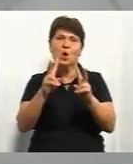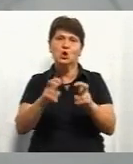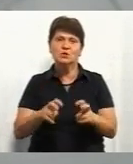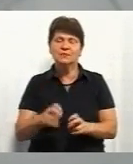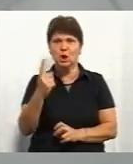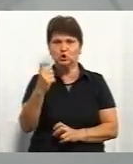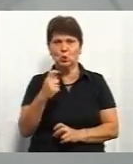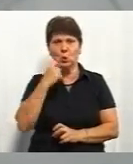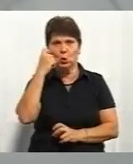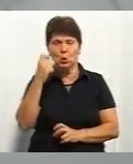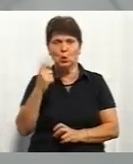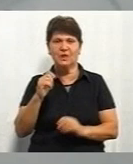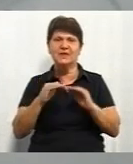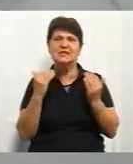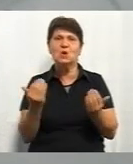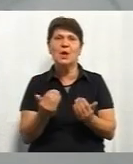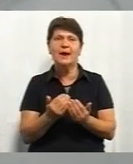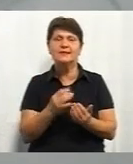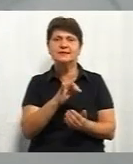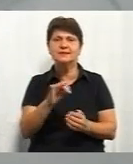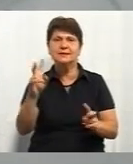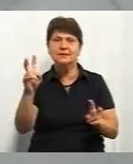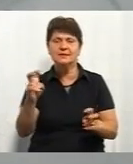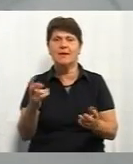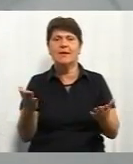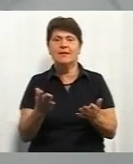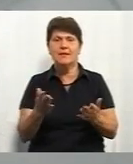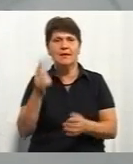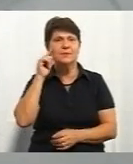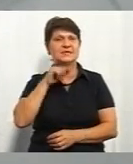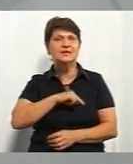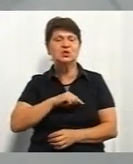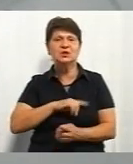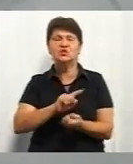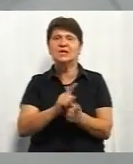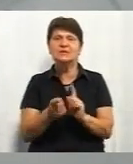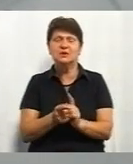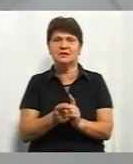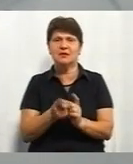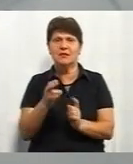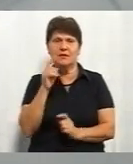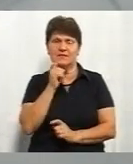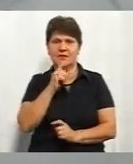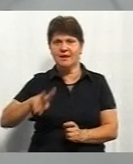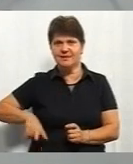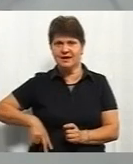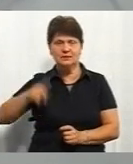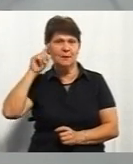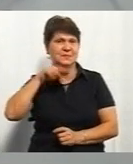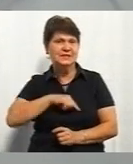ізоляції, про те, яких змін потребує психіатрична галузь на Вінниччині. гості студії – Софія Кучерук, директорка Вінницької